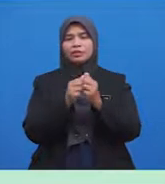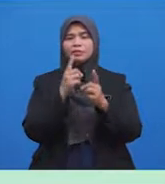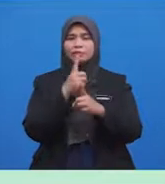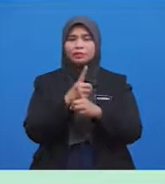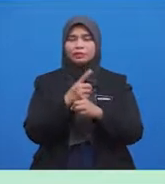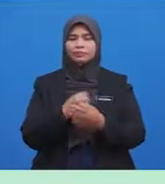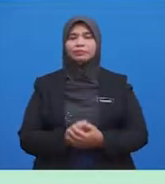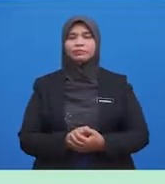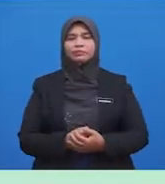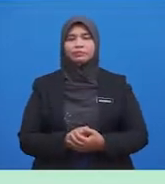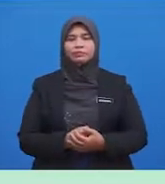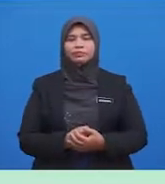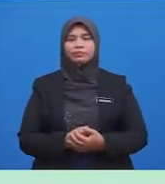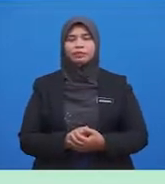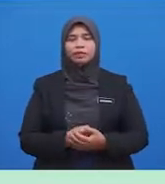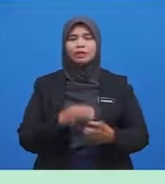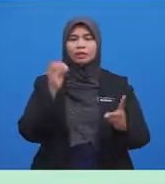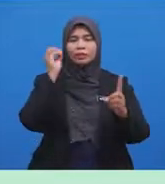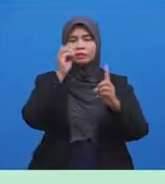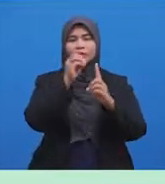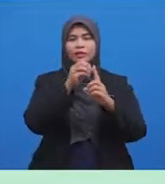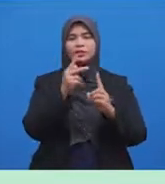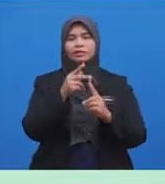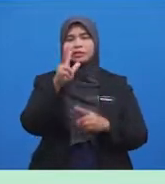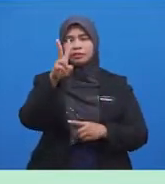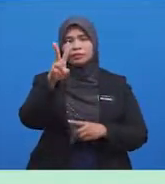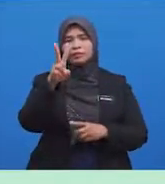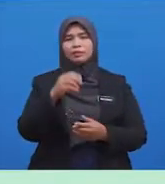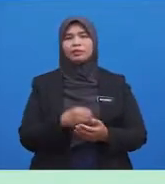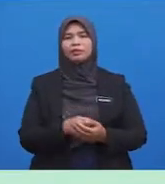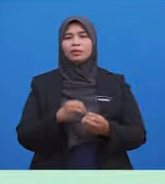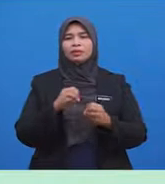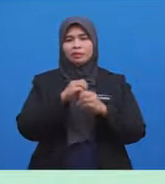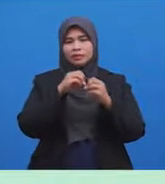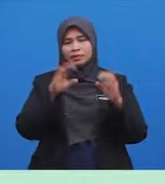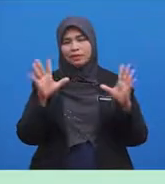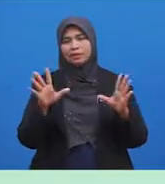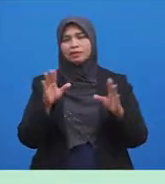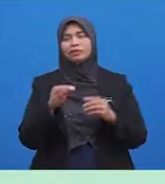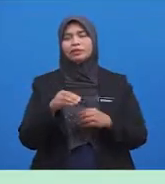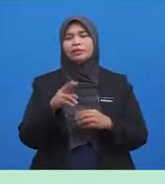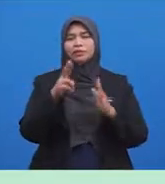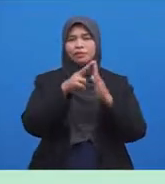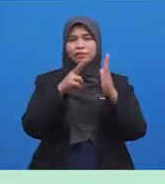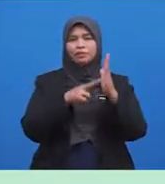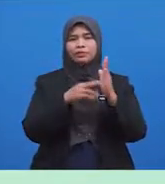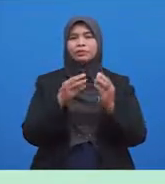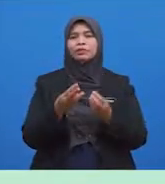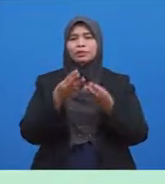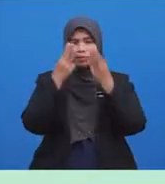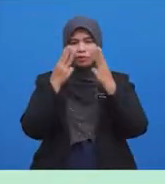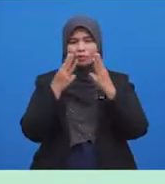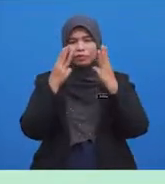betul. Objektif yang kedua, menjelaskan rukun wuduk